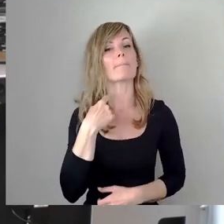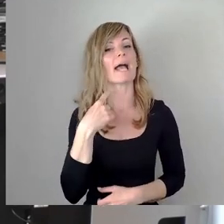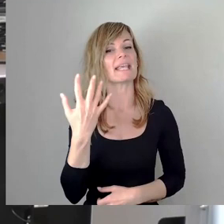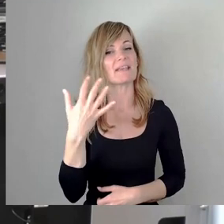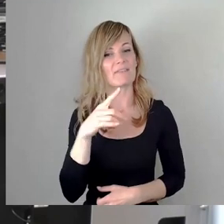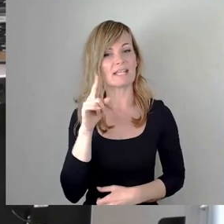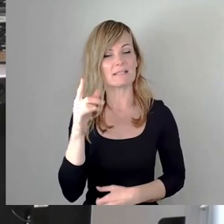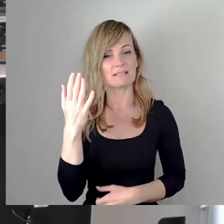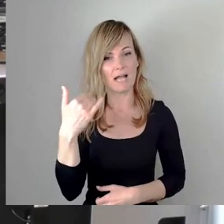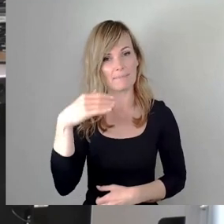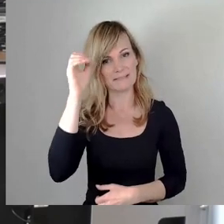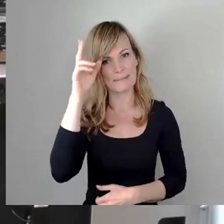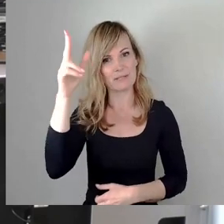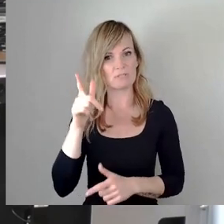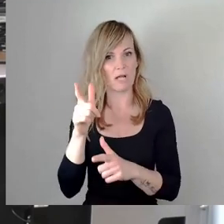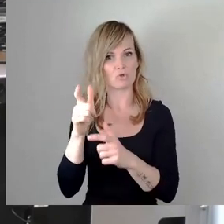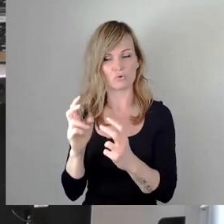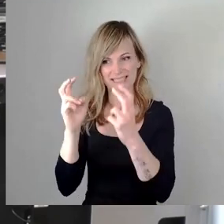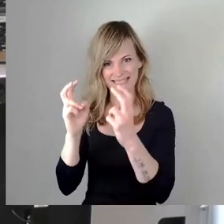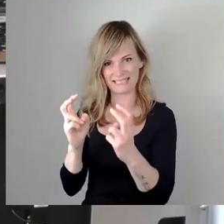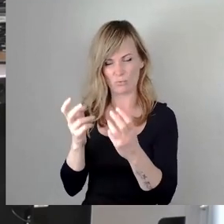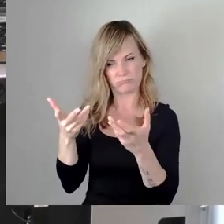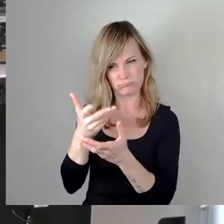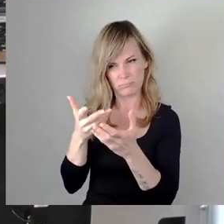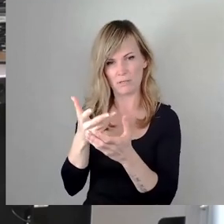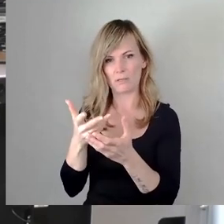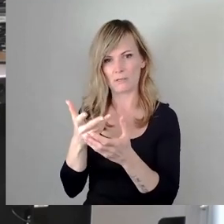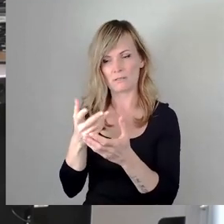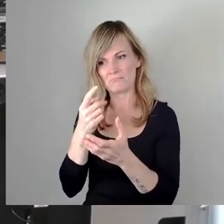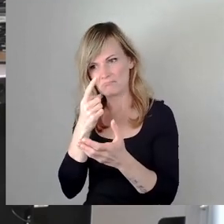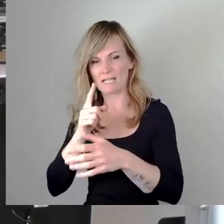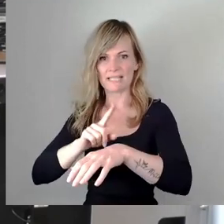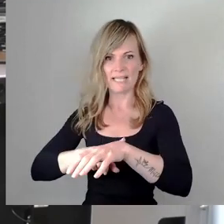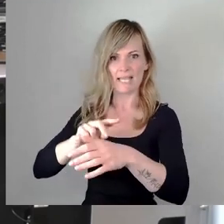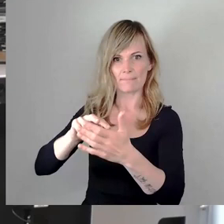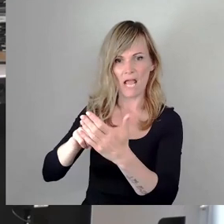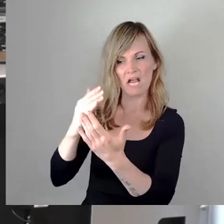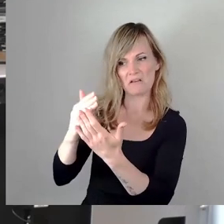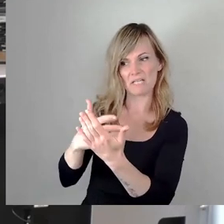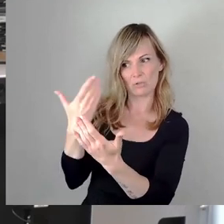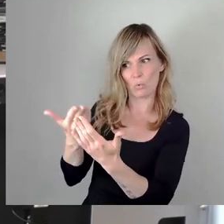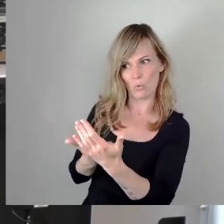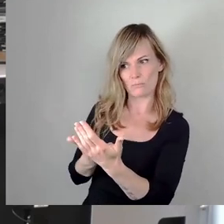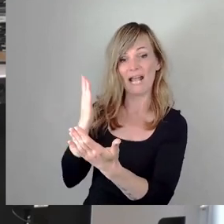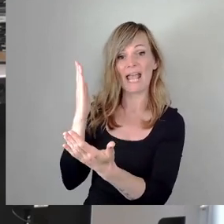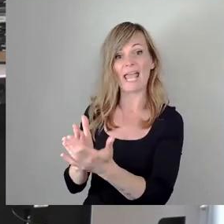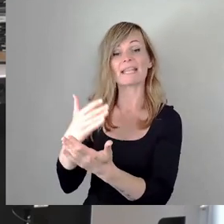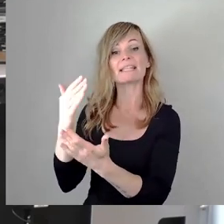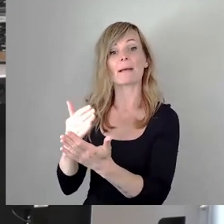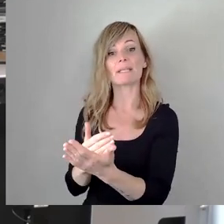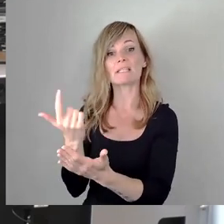Bildungsausschusses vorgestellt haben, wie der Zeitplan höchstwahrscheinlich auszusehen hat und da war ein Endtermin von 2031 vorgesehen.